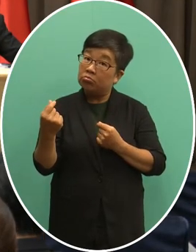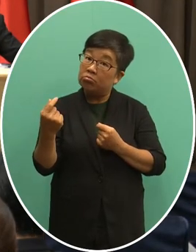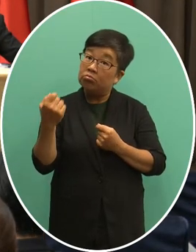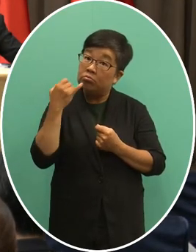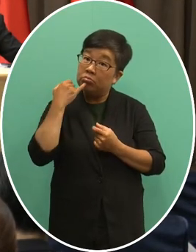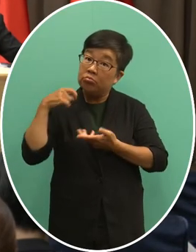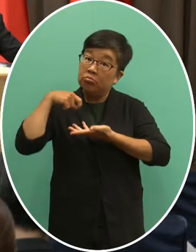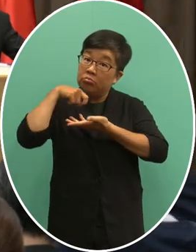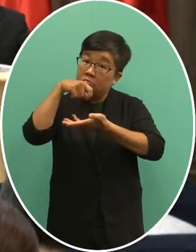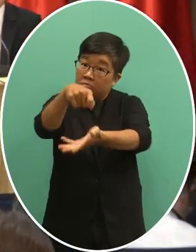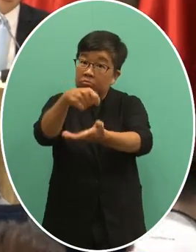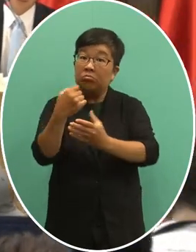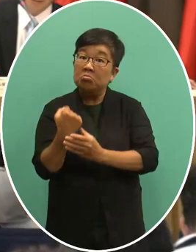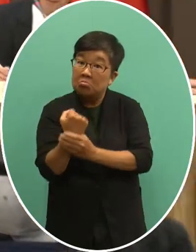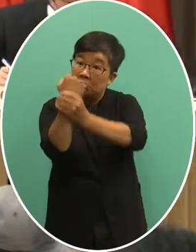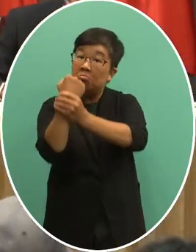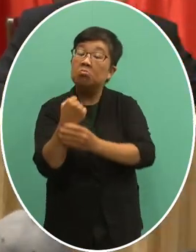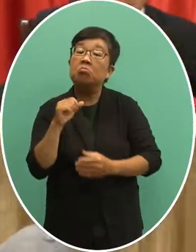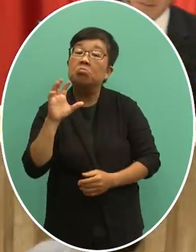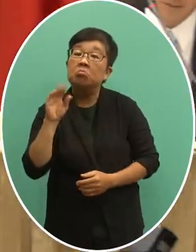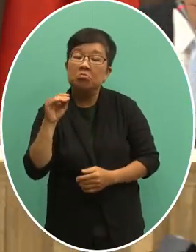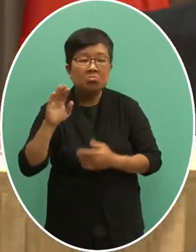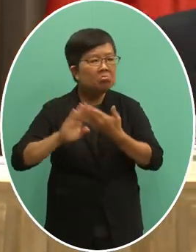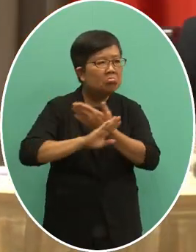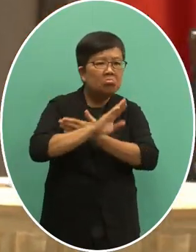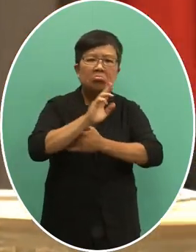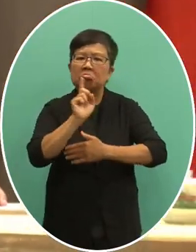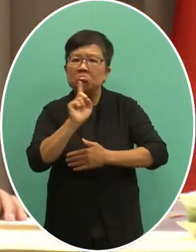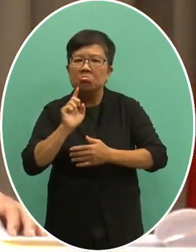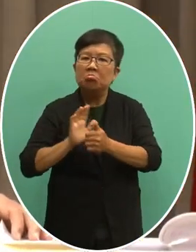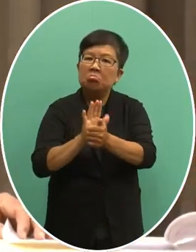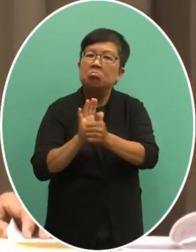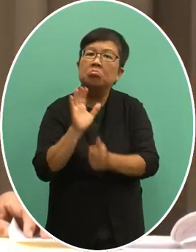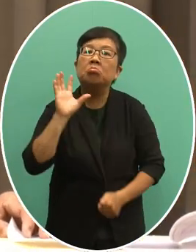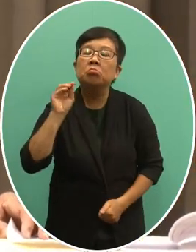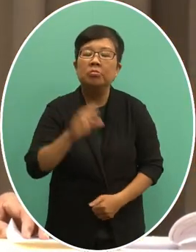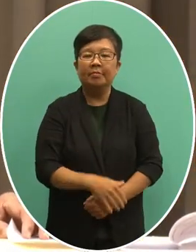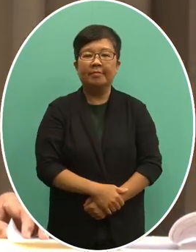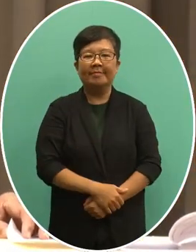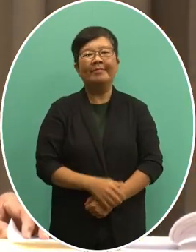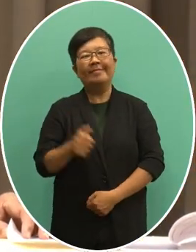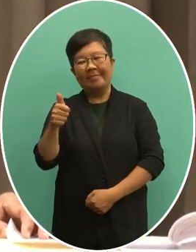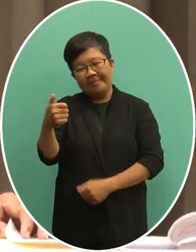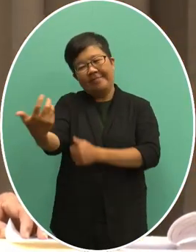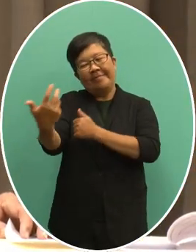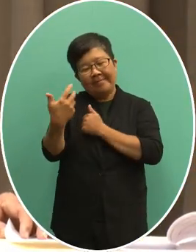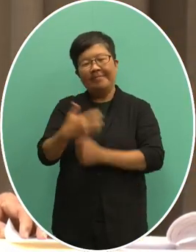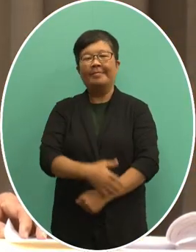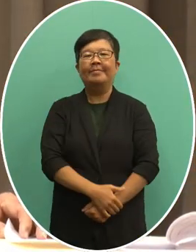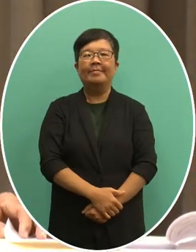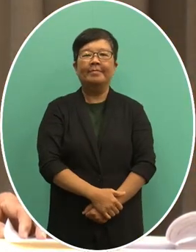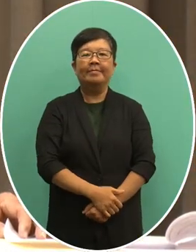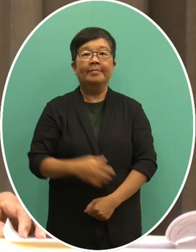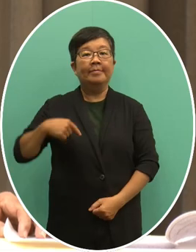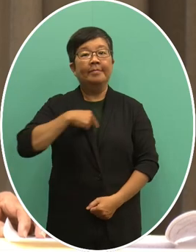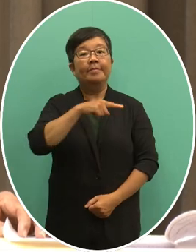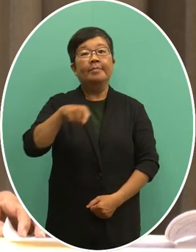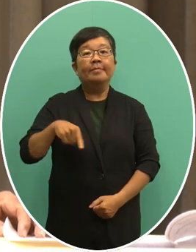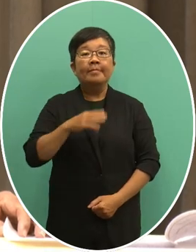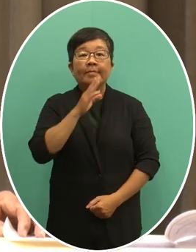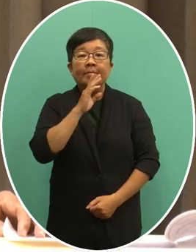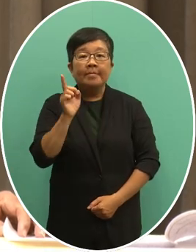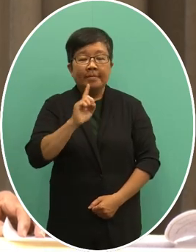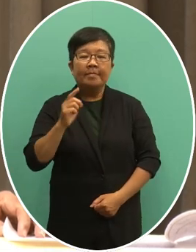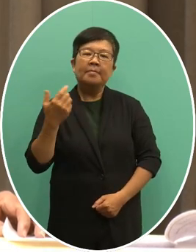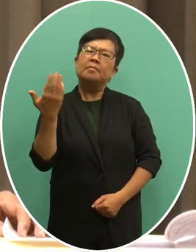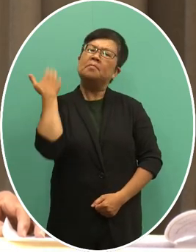也是一起或是同时用什么样的方法来声援吗谢谢你这个问题我们其实在